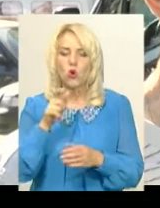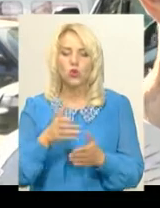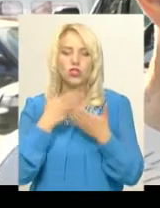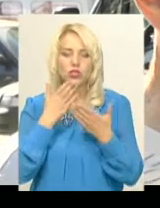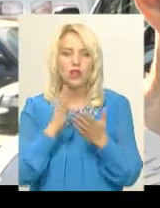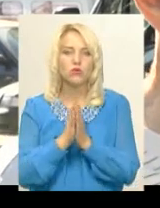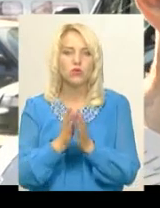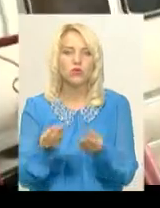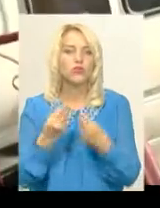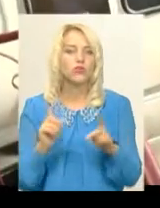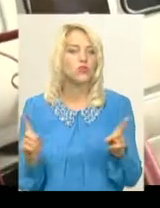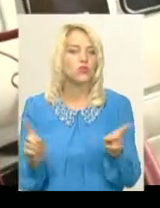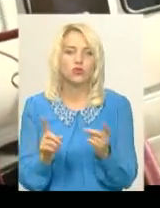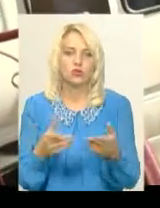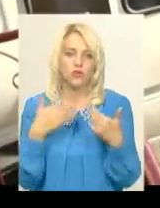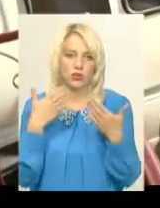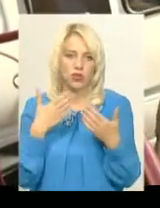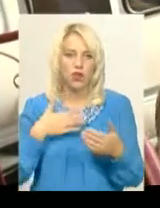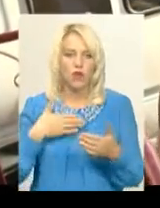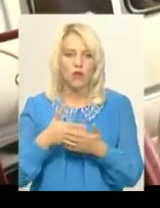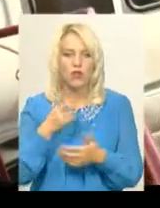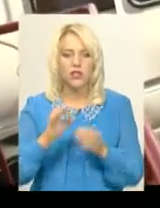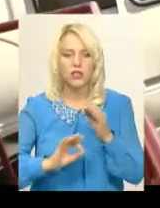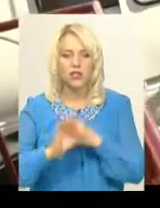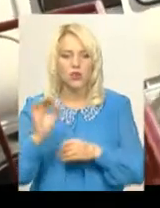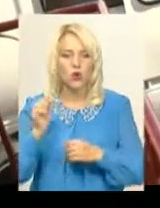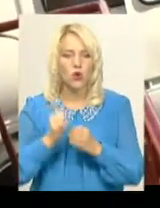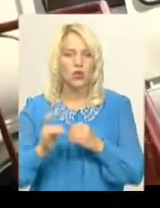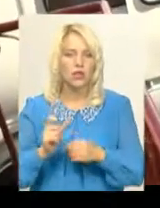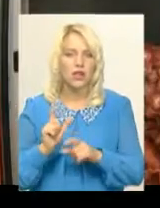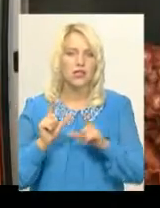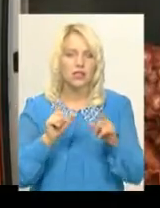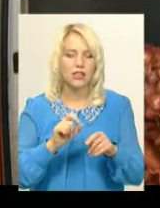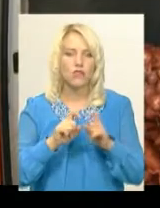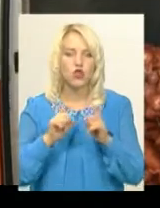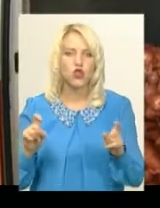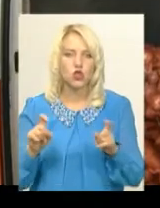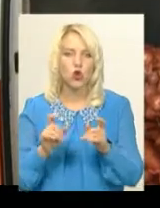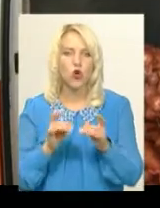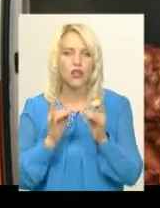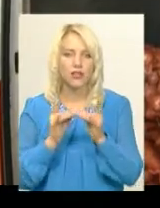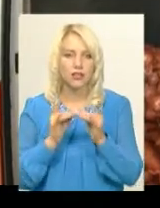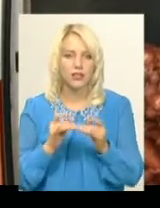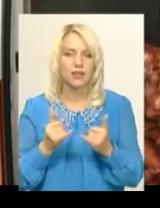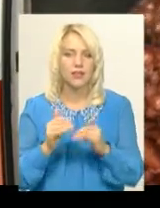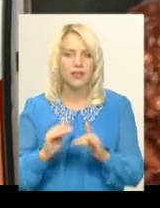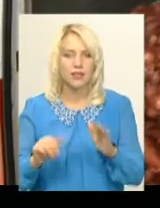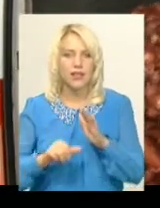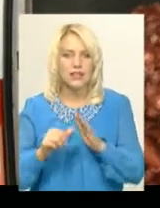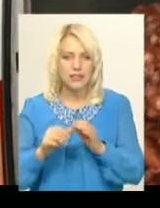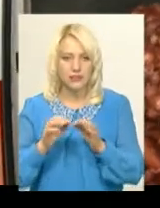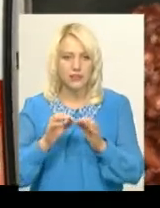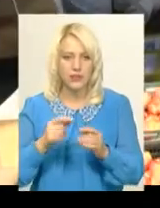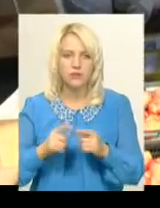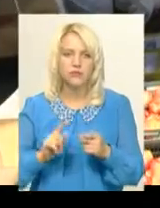нам щось почитати». Волонтери на Сході кожного разу заїжджають в школи-інтернати для дітей-сиріт на Донеччині. Цього разу планують відвідати два